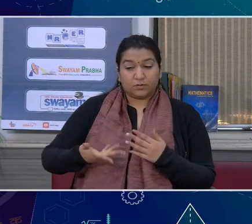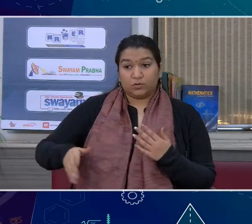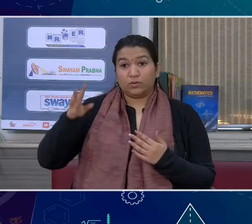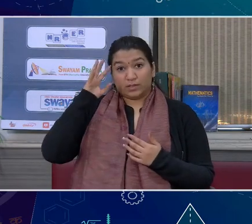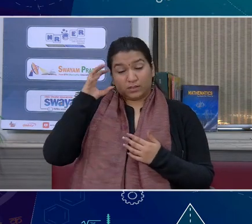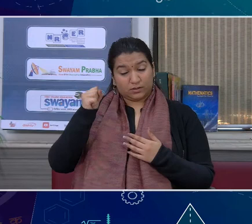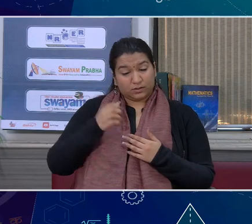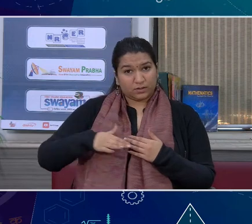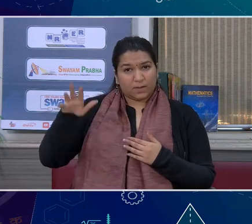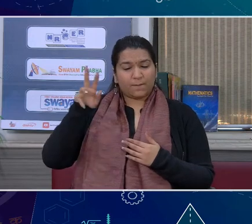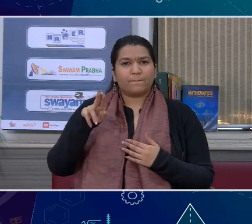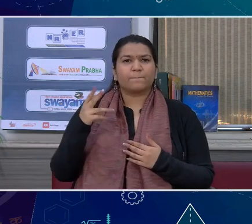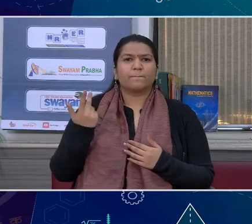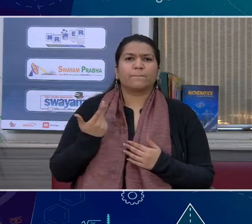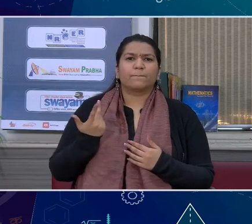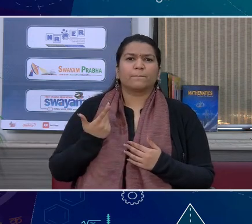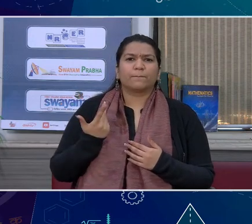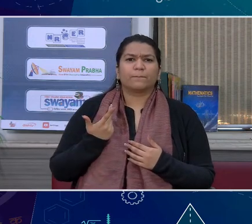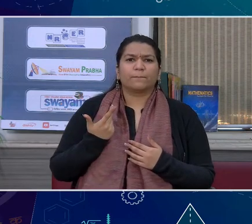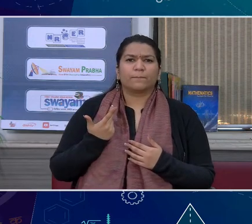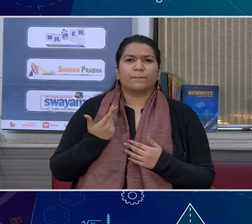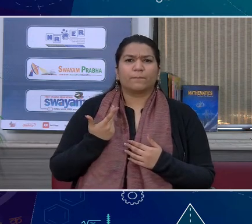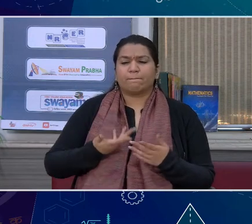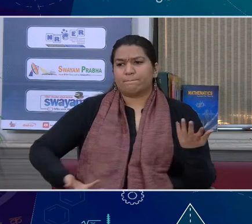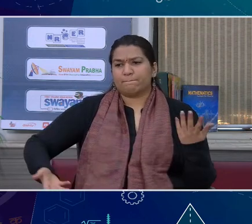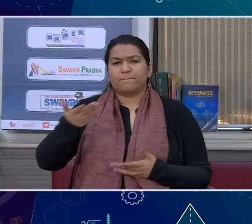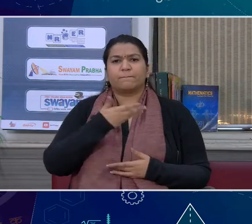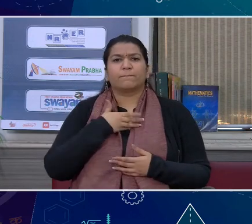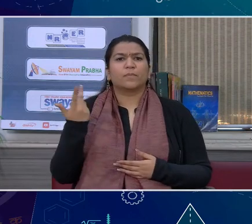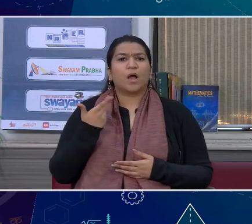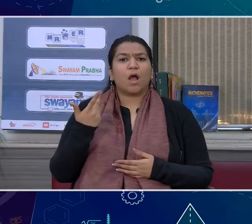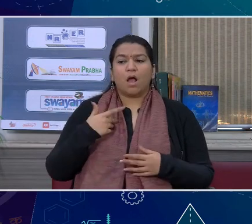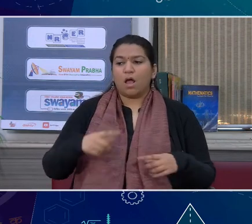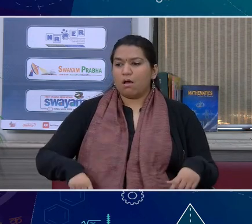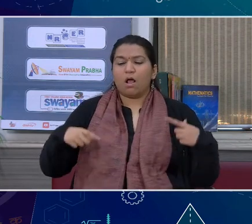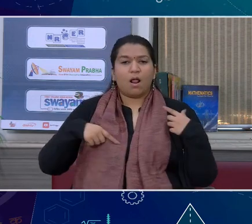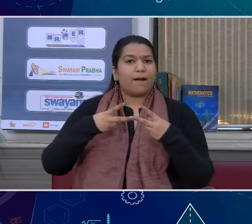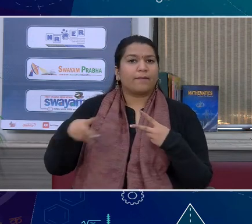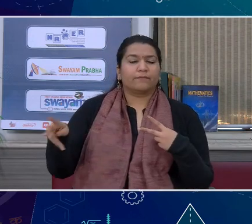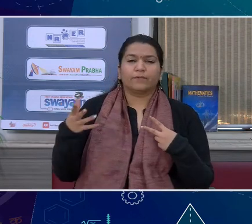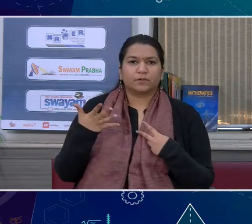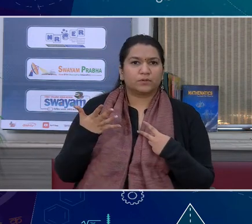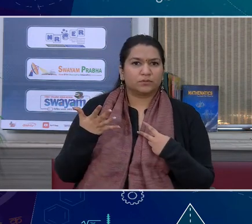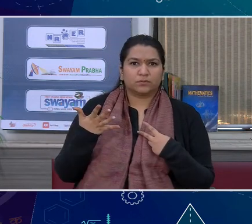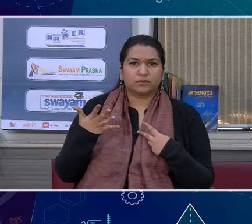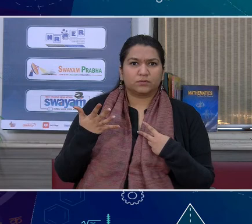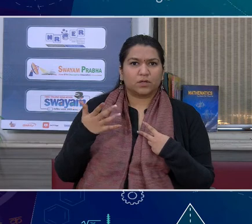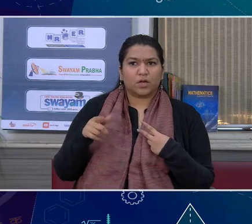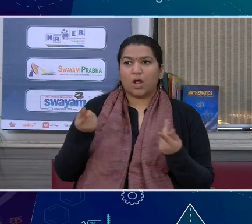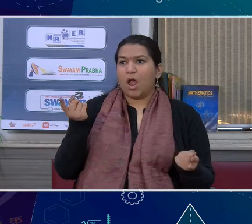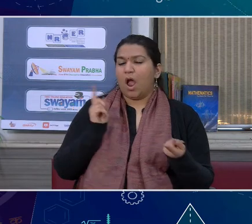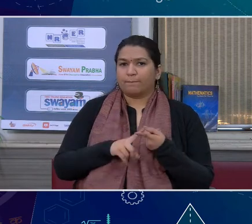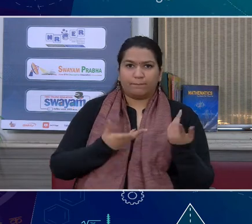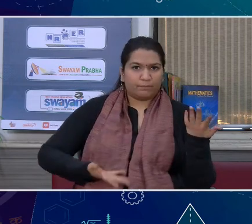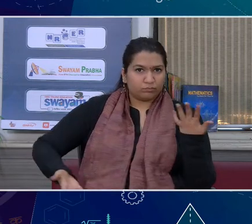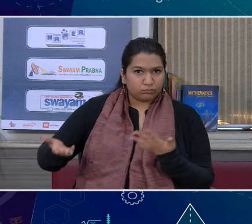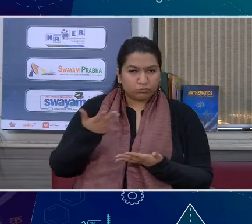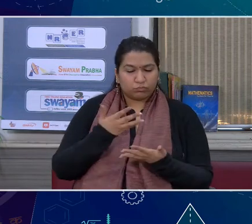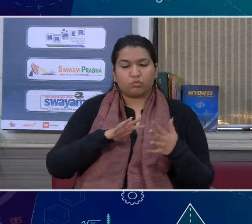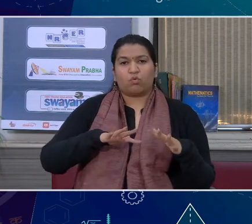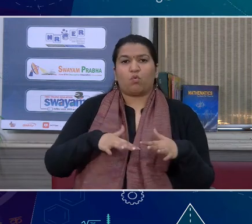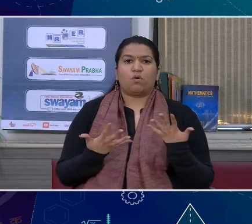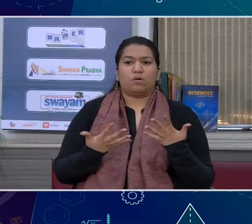करते हैं तो इसका साफ मतलब है कि कभी ने अपने आपको समाज से अलग नहीं किया है समाज में ऐसी कोई घटना है समाज में ऐसा कोई